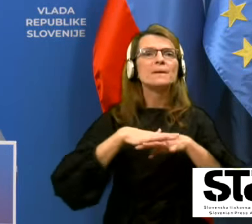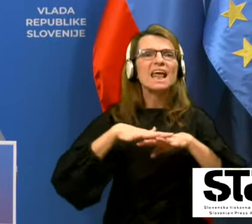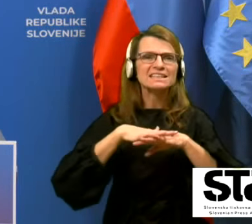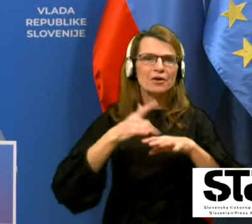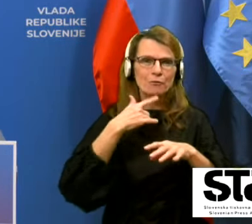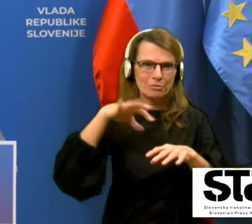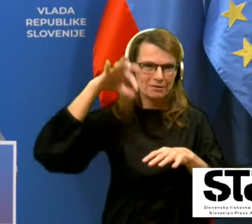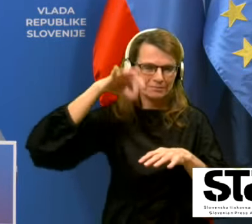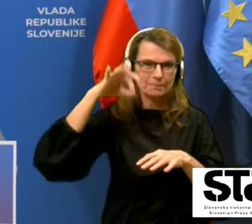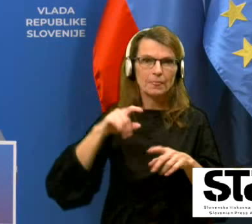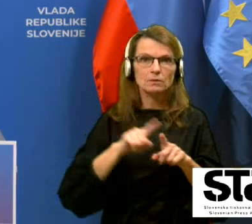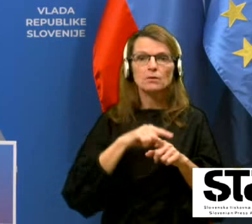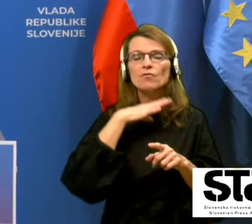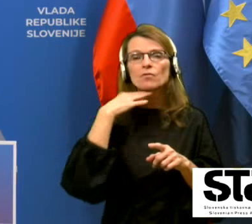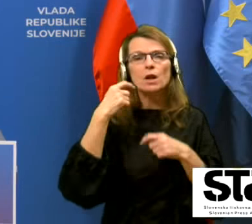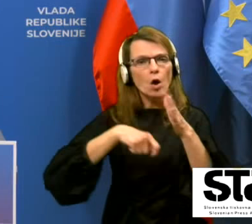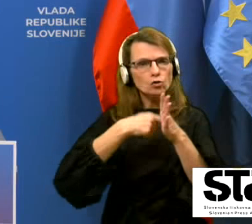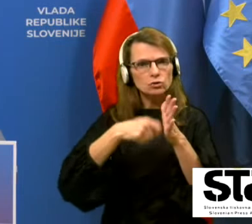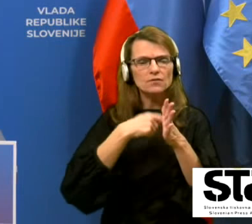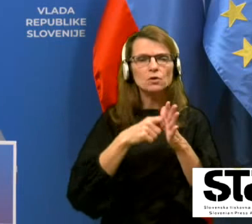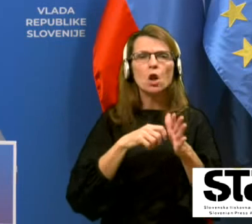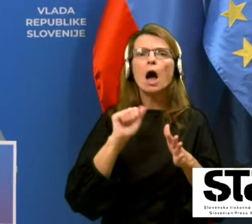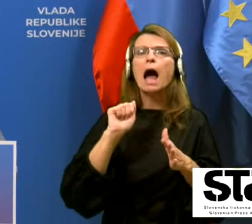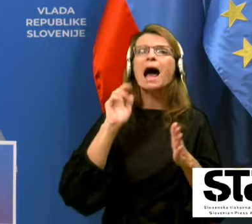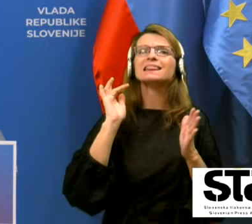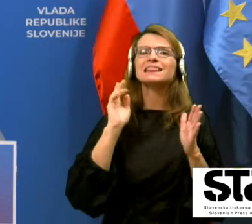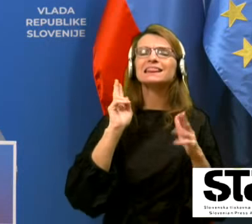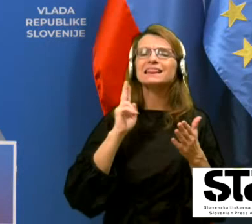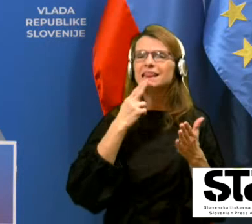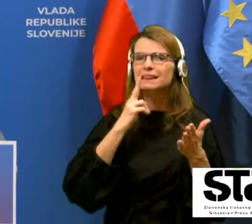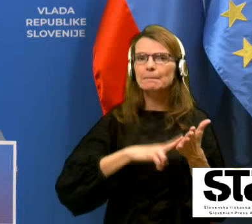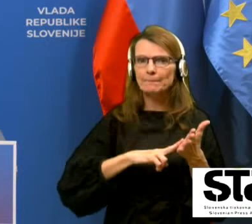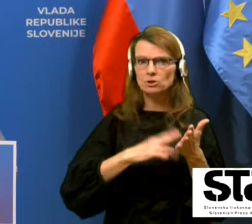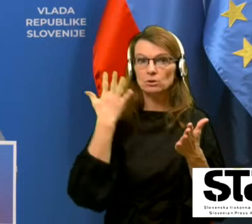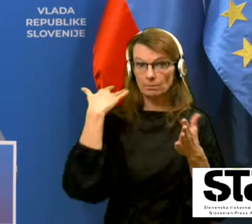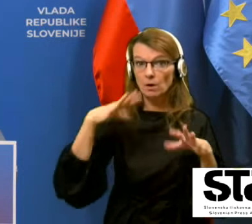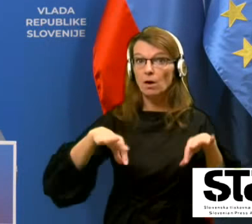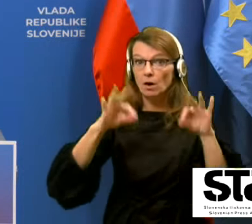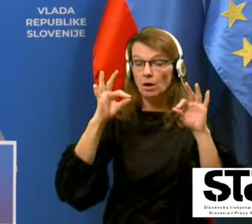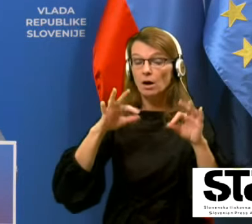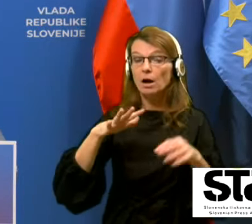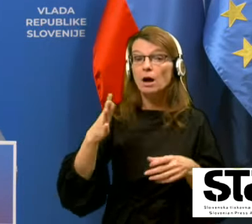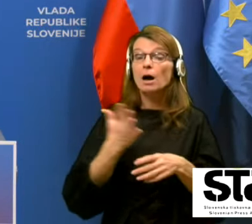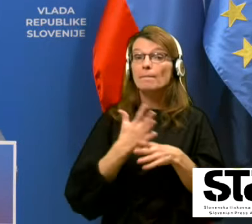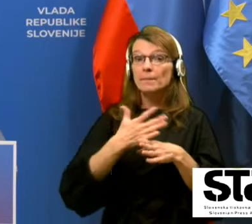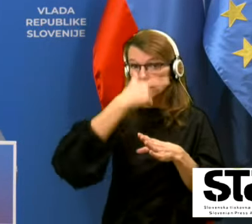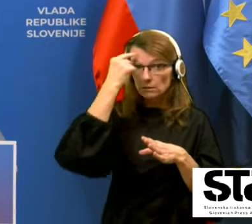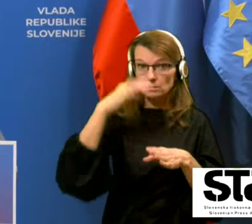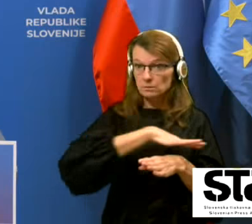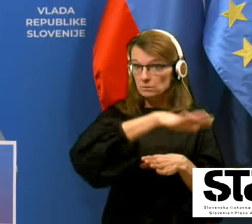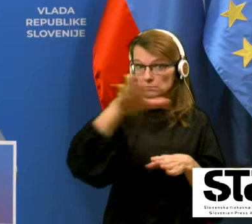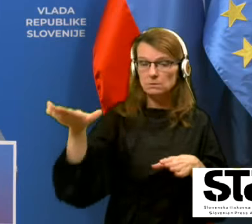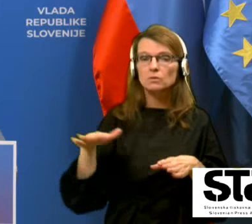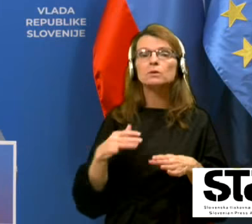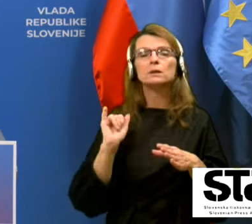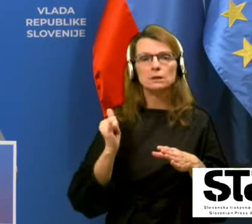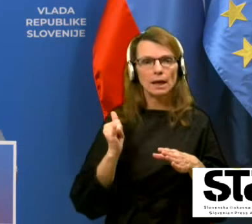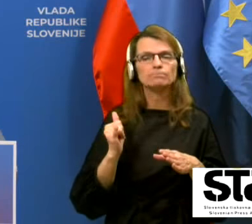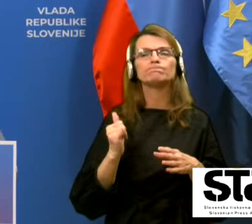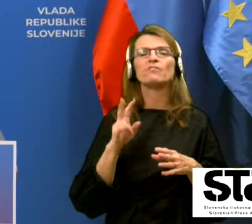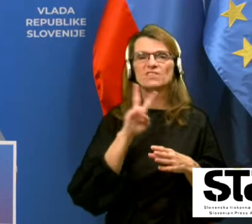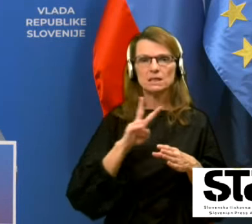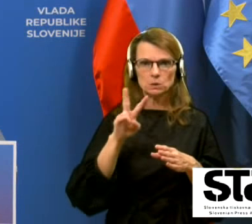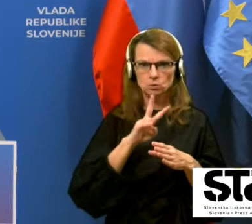atipičnih je bilo odkritih. Zkratka, v populaciji je kar nekaj virusa in iz teh razlogov